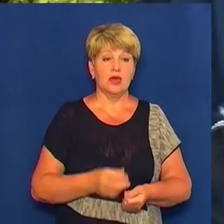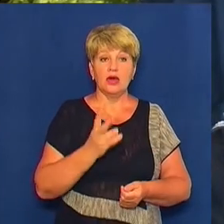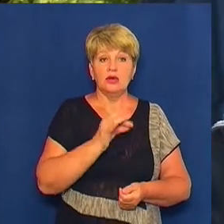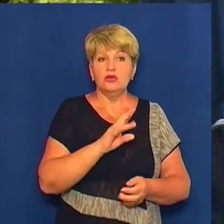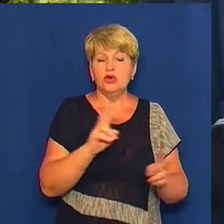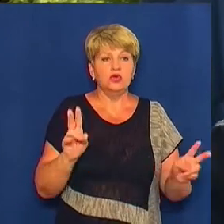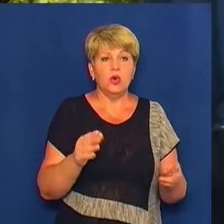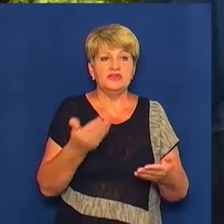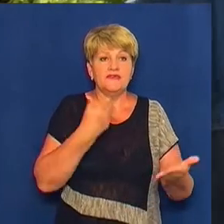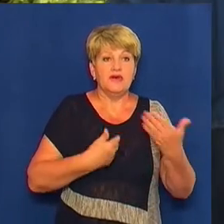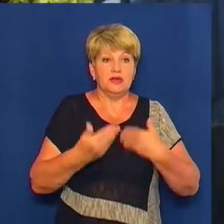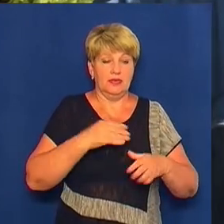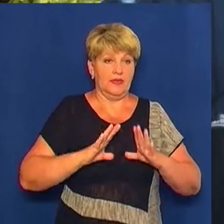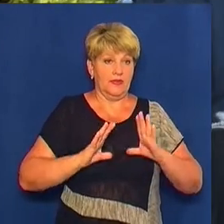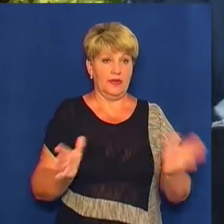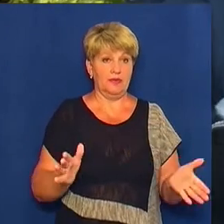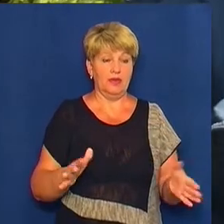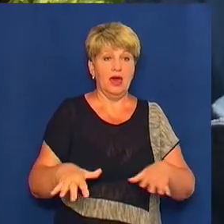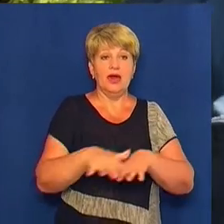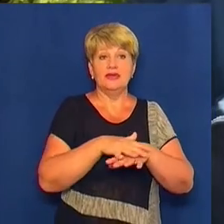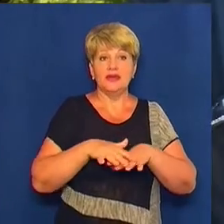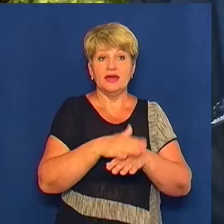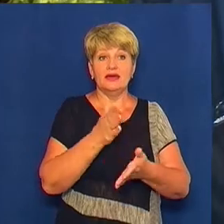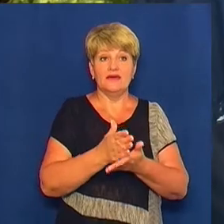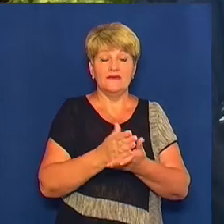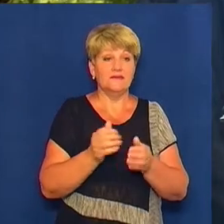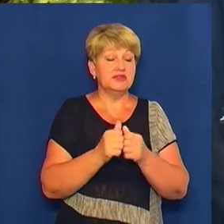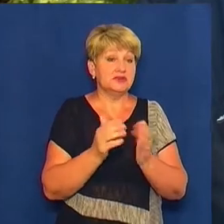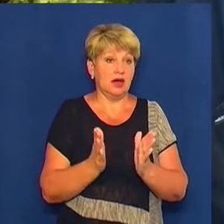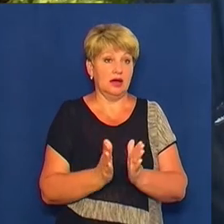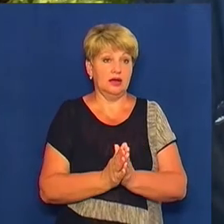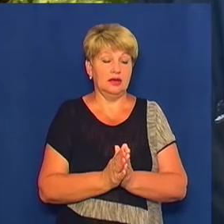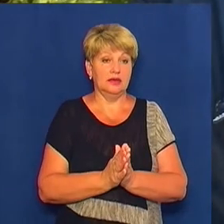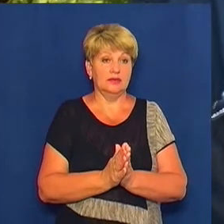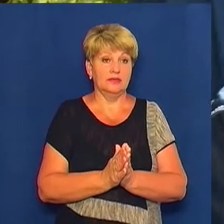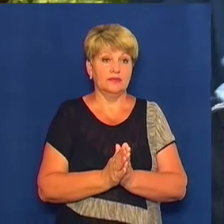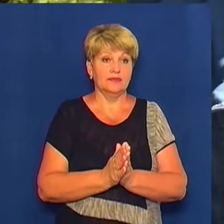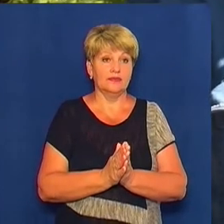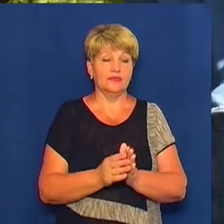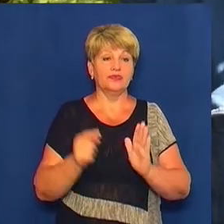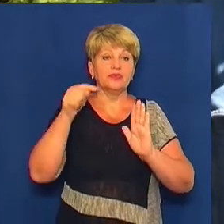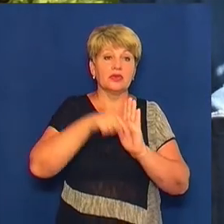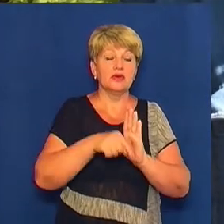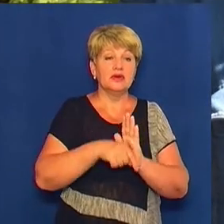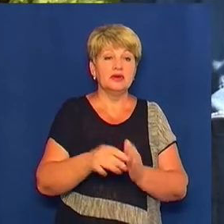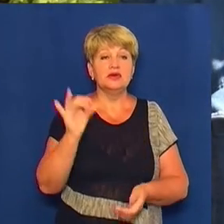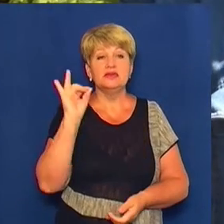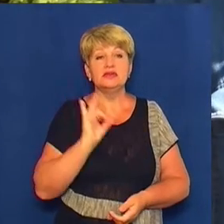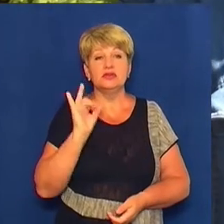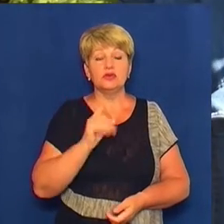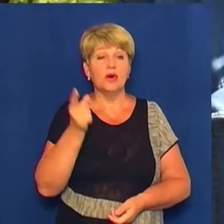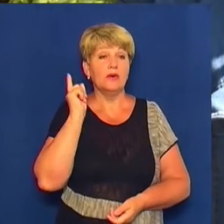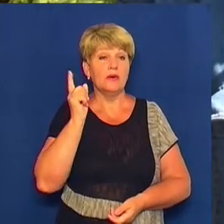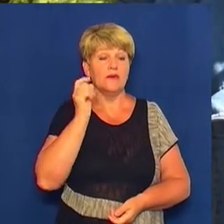звертався, хоча територія знаходиться взагалі в ядрі стародавньому місту Черкас на